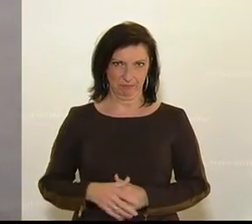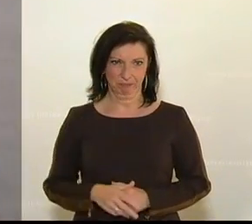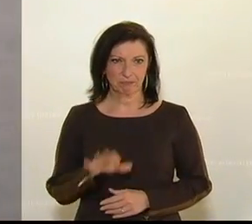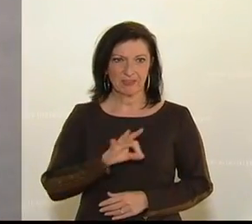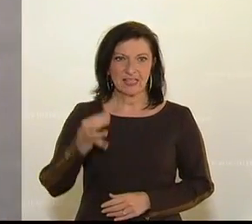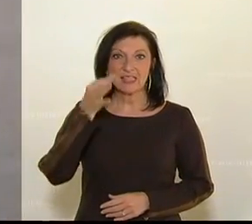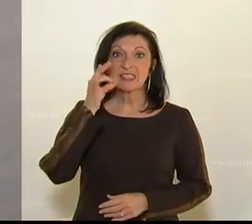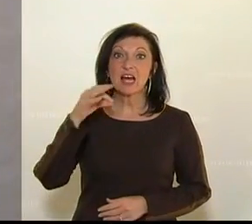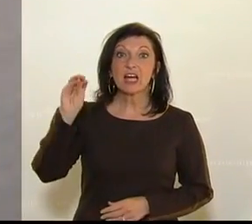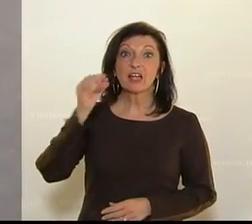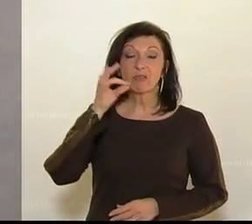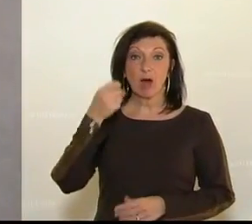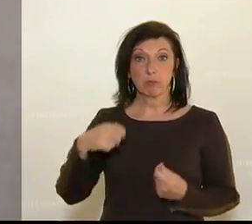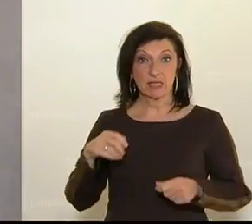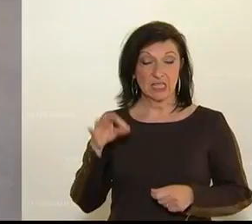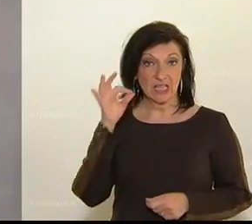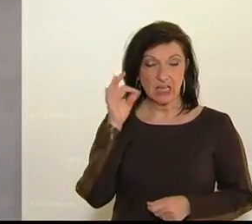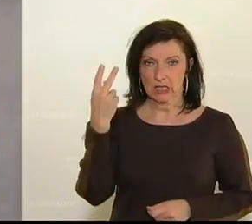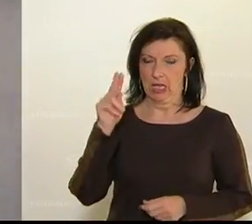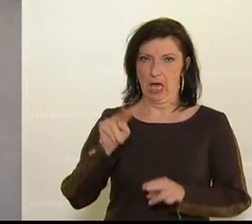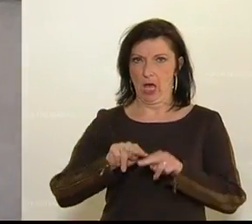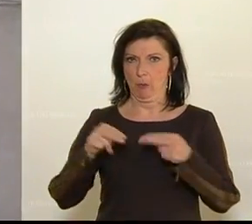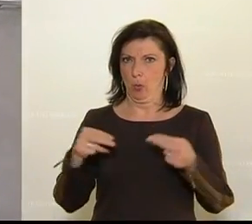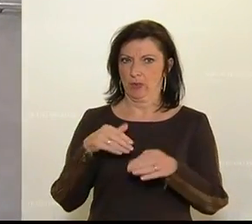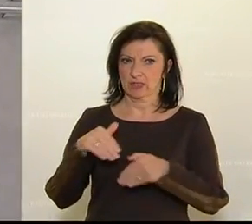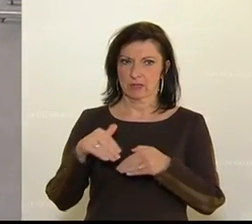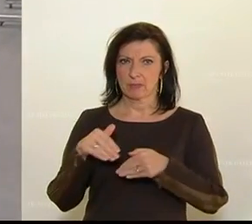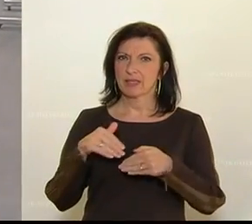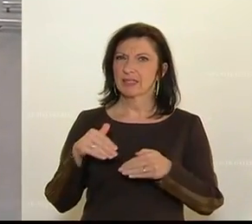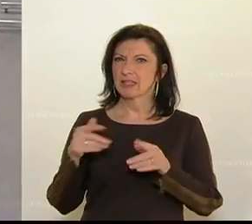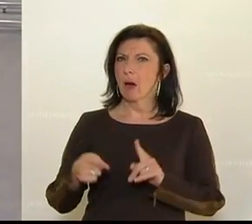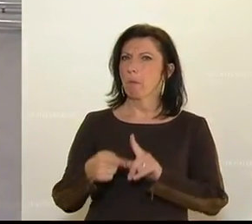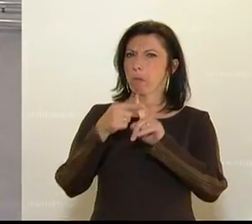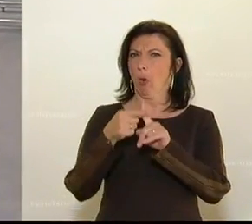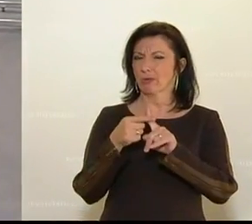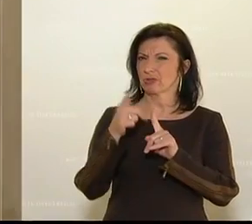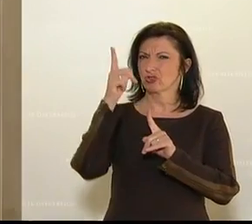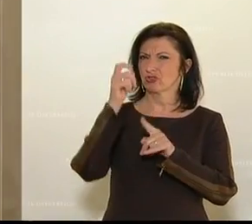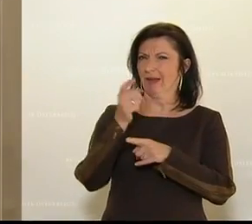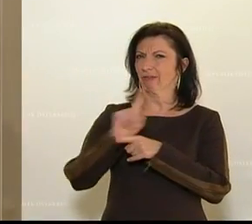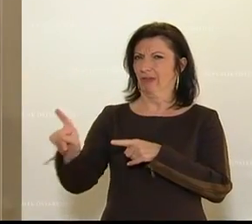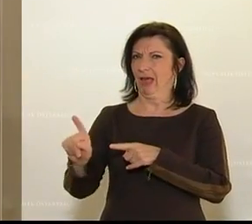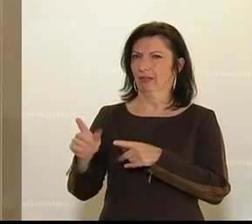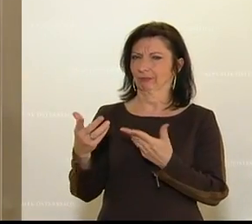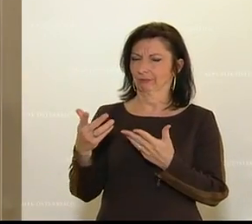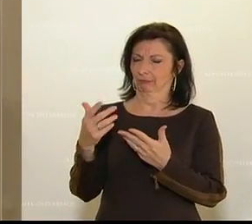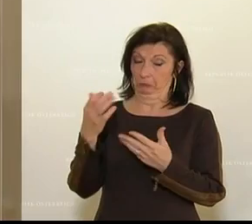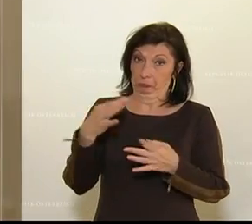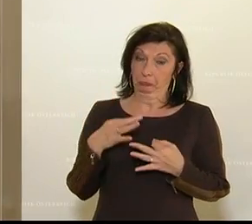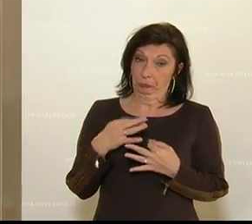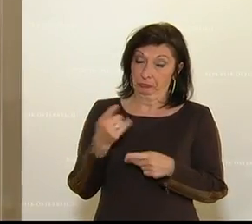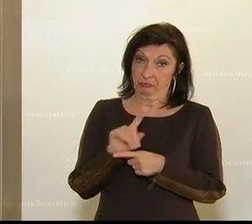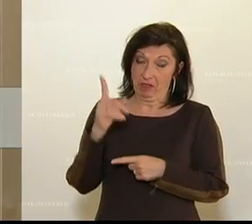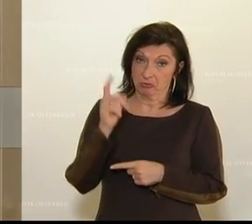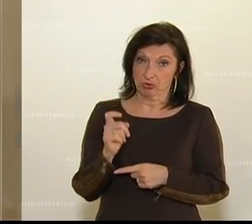Bundesminister, ich möchte jetzt gar nicht über den Fehlstarter-Bonus sprechen, denn es ist für mich ein Fehlstart in die Pension, wenn